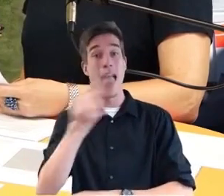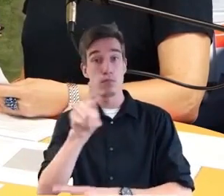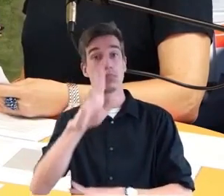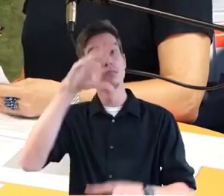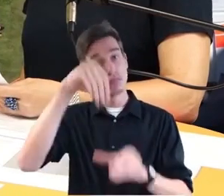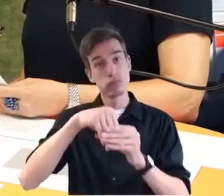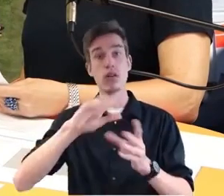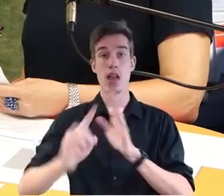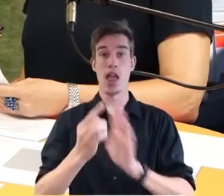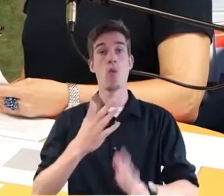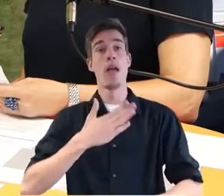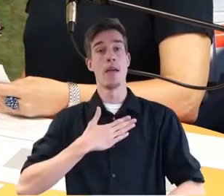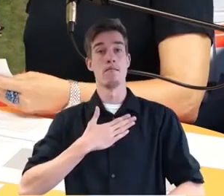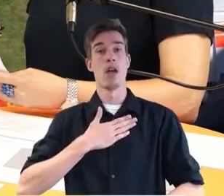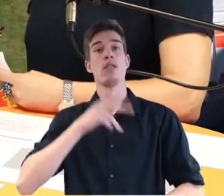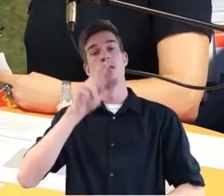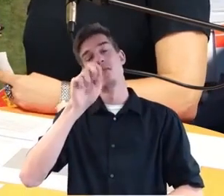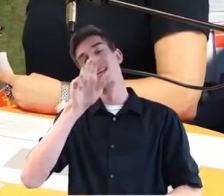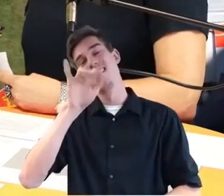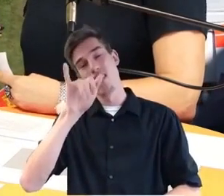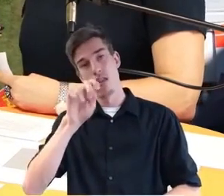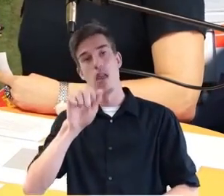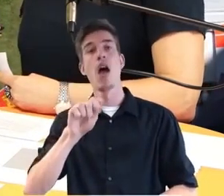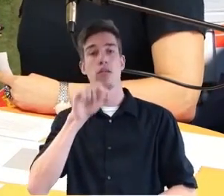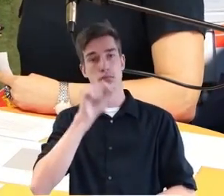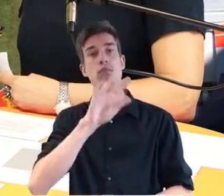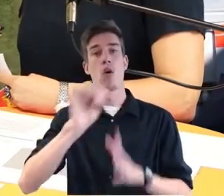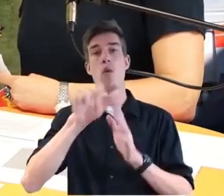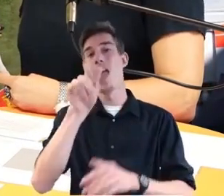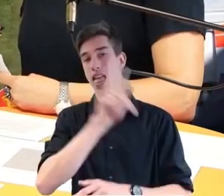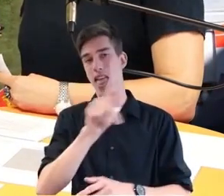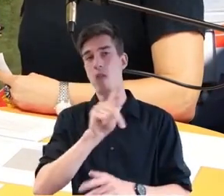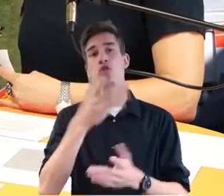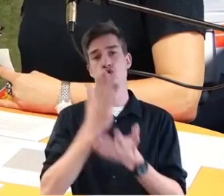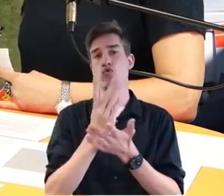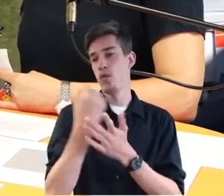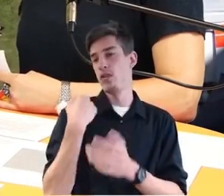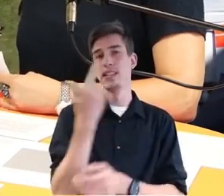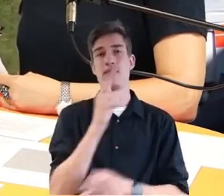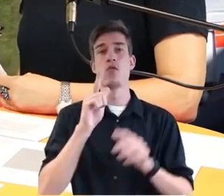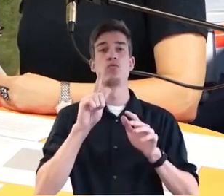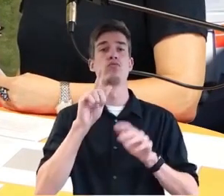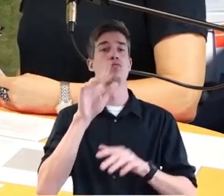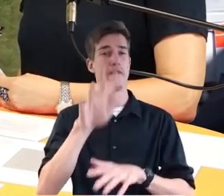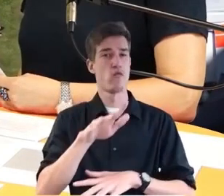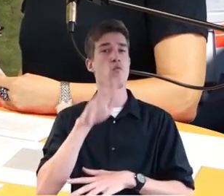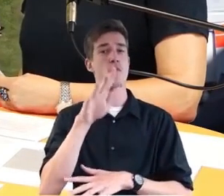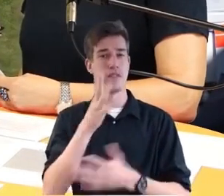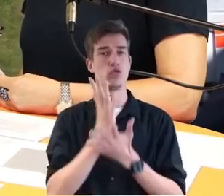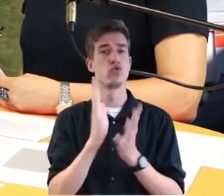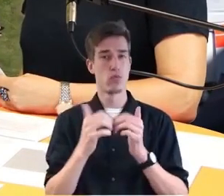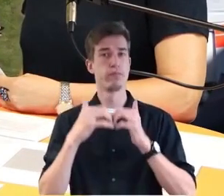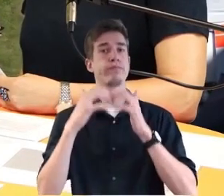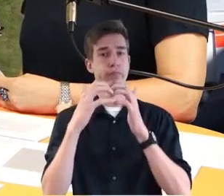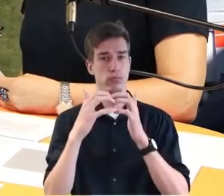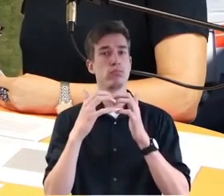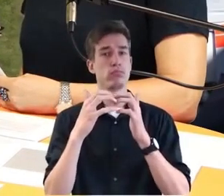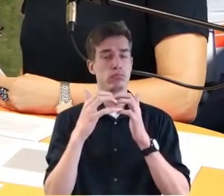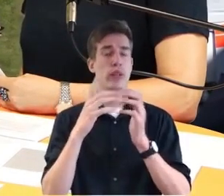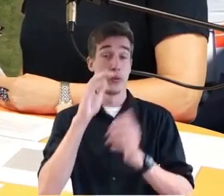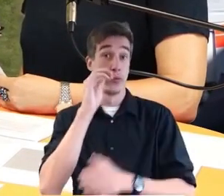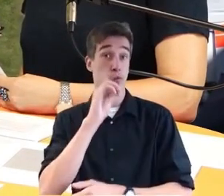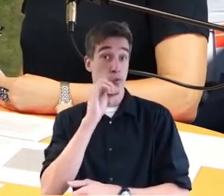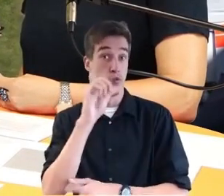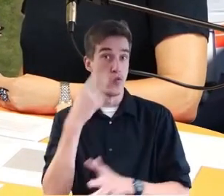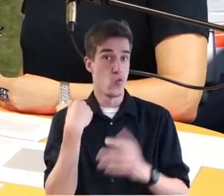unsere eigene Waren-App Nina. Die gibt es seit 2015, also ziemlich genau fünf Jahre alt, noch eine relativ junge Dame.